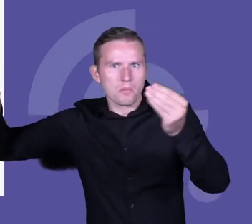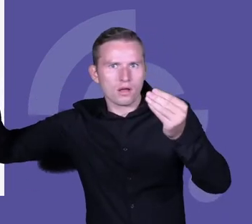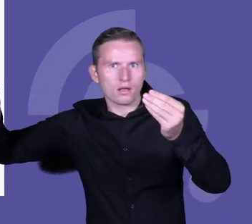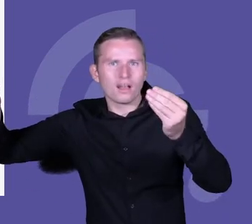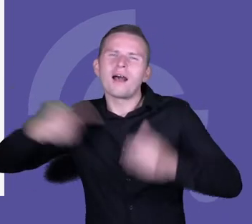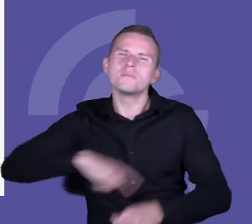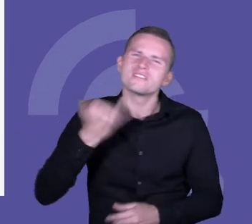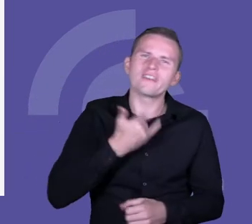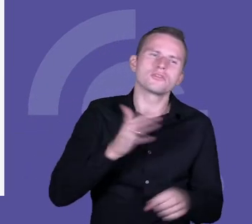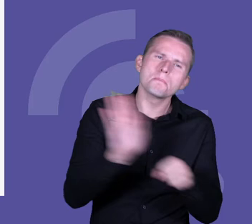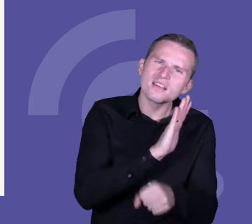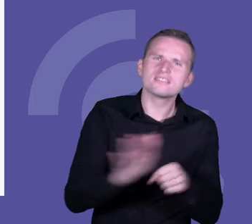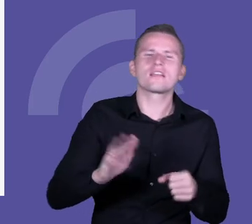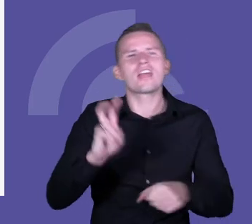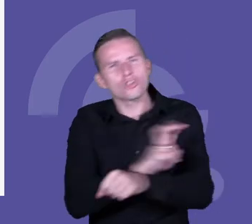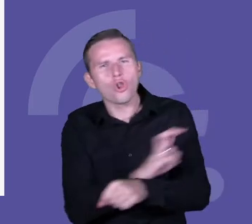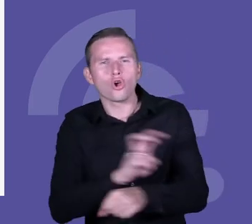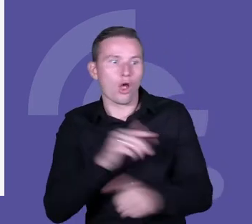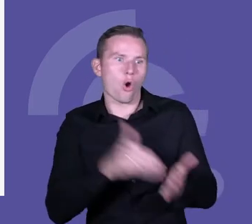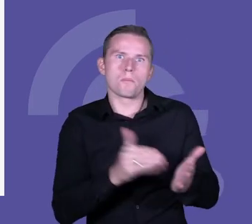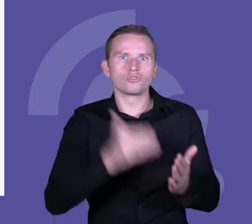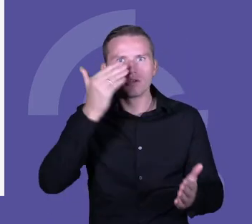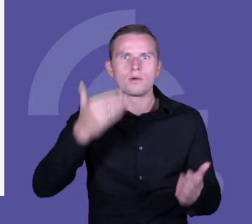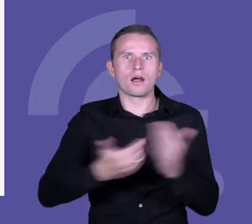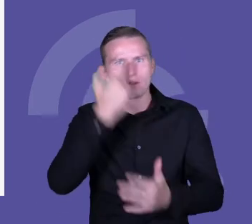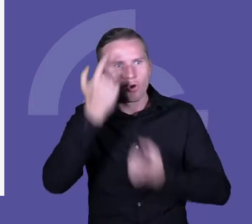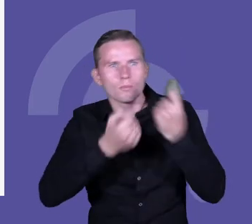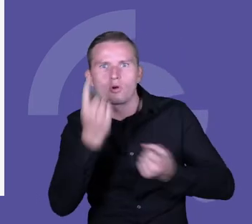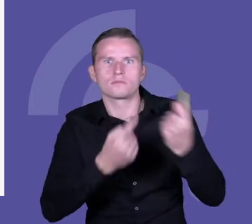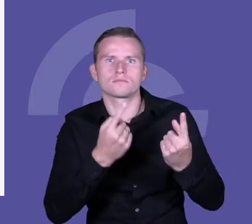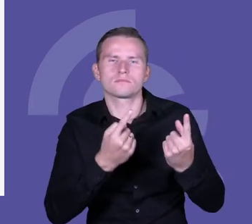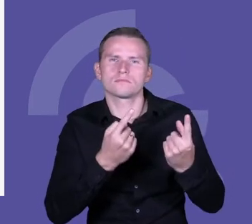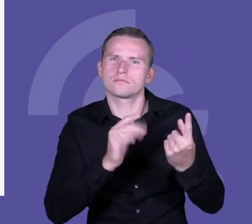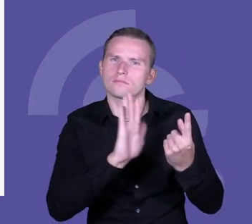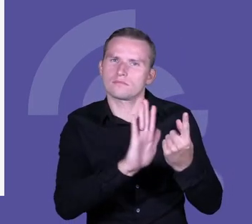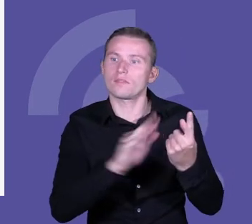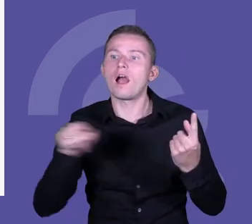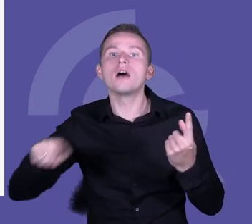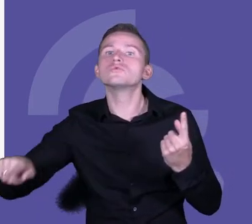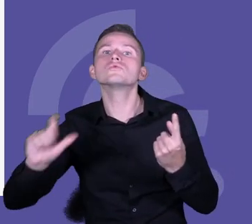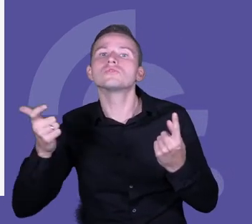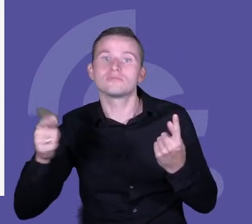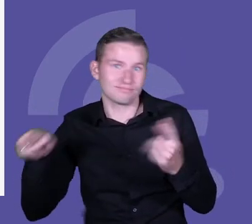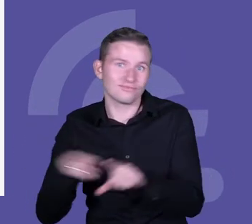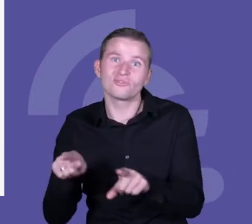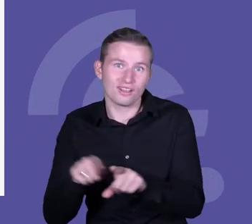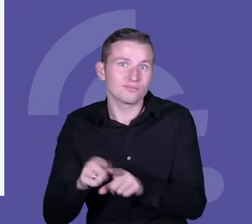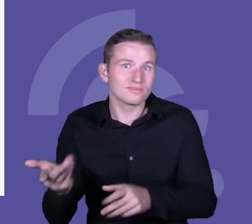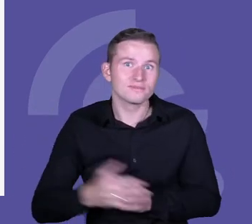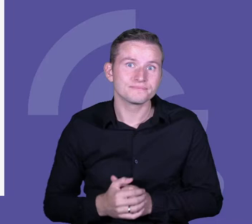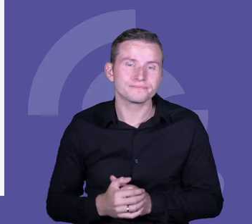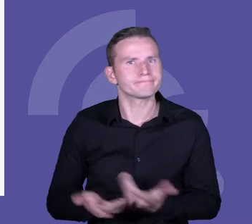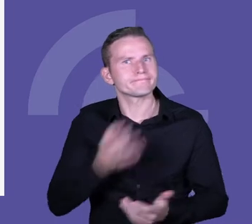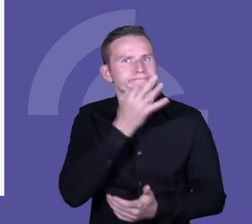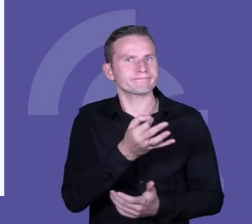dalej, że tu tego potrzebujemy i po to są potrzebne te kompetencje proinnowacyjne, a są też potrzebne po to drugie. I tutaj jest parę ciekawych pytań. Na przykład,